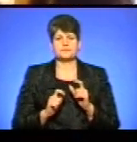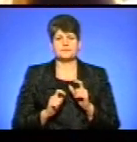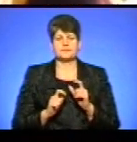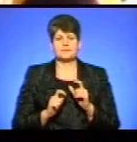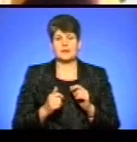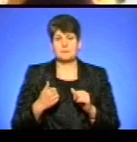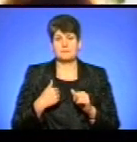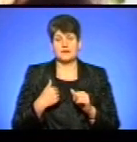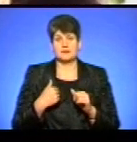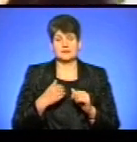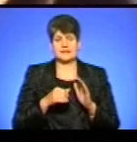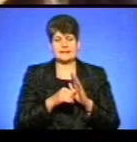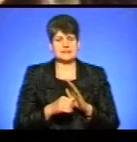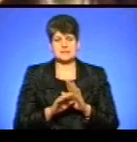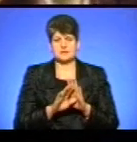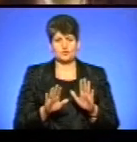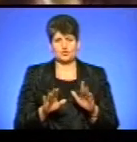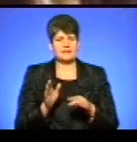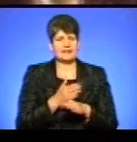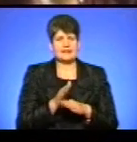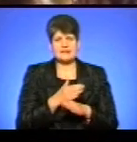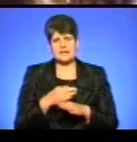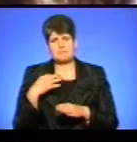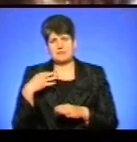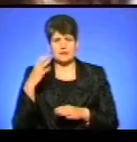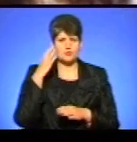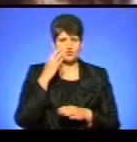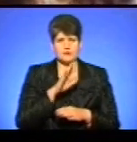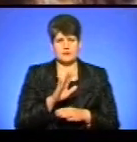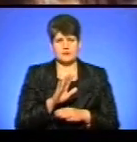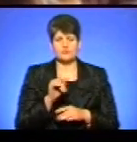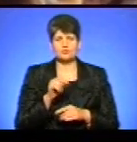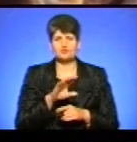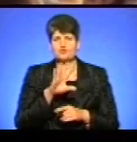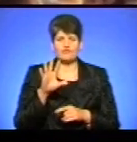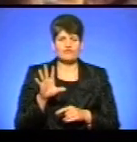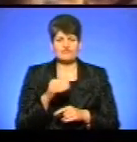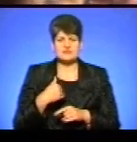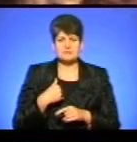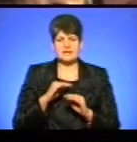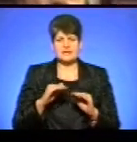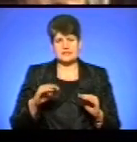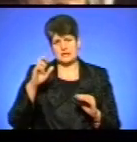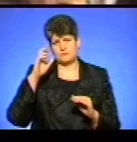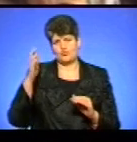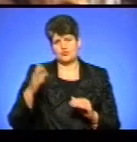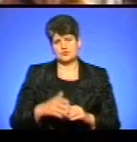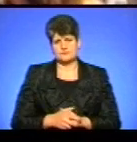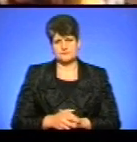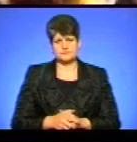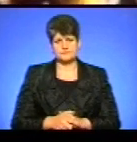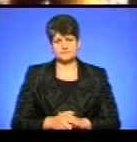«Ми не дискримінуємо, ми не ділимо на білих і чорних, тому що всі ми – діти Божі».